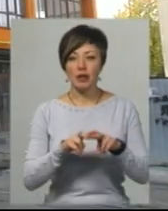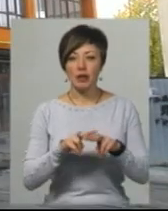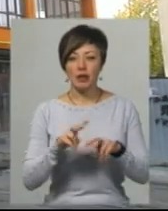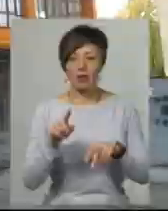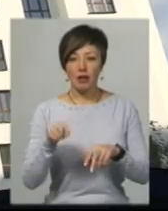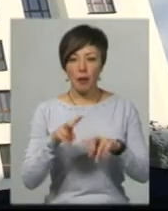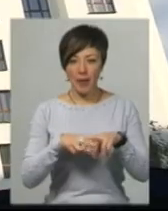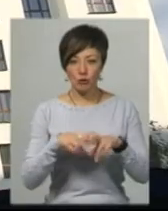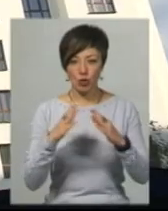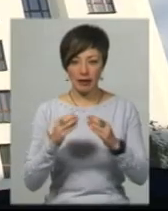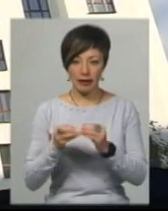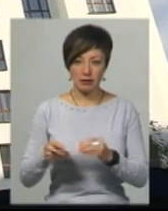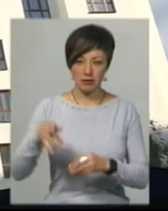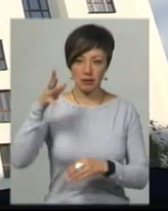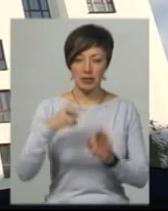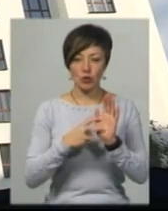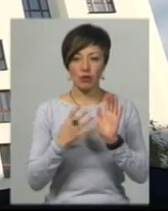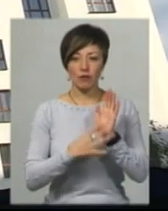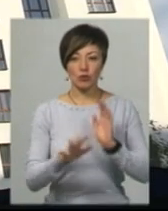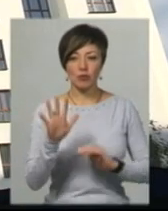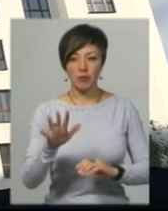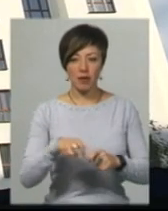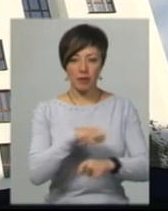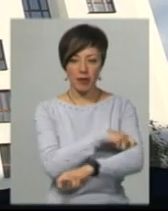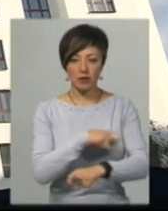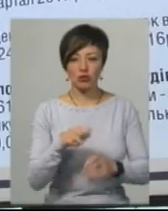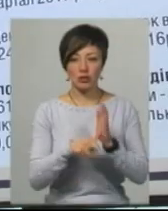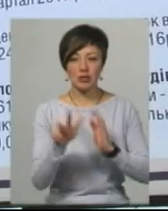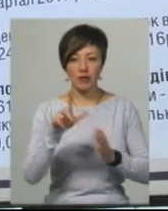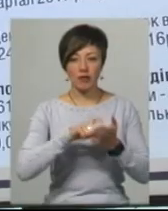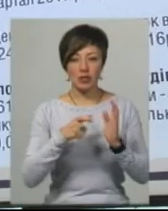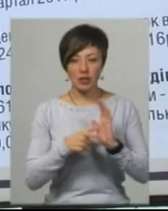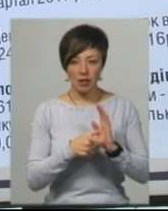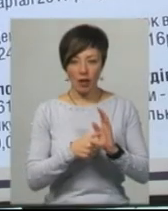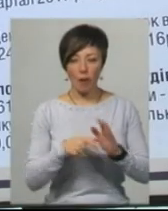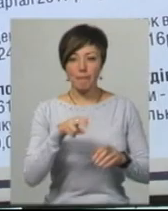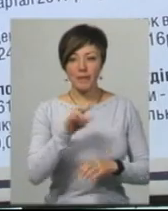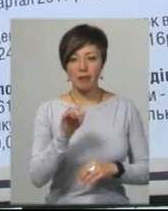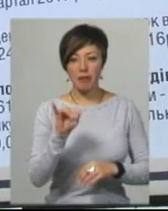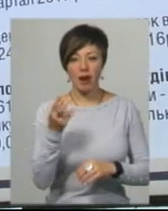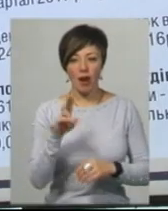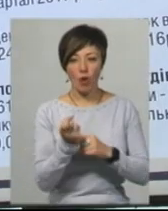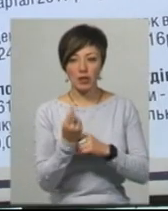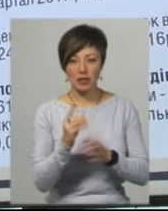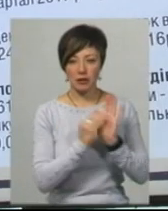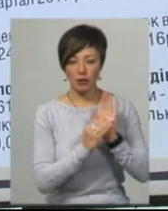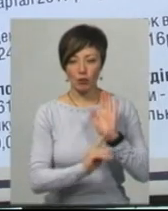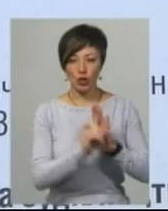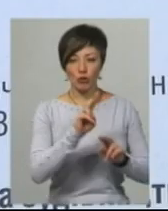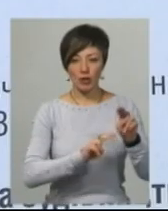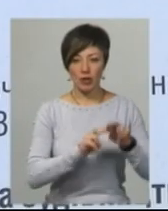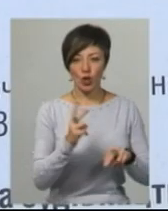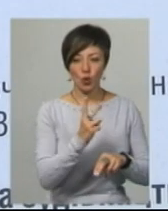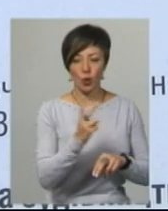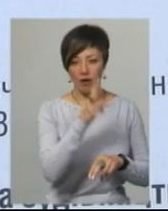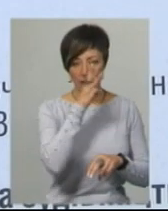-поверхового будинку площею 795 квадратних метрів на 63 квартири на Проскурівського підпілля 11 в Хмельницькому написано. Початок будівництва